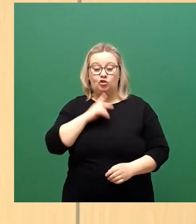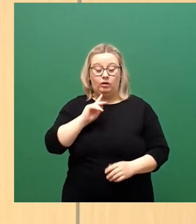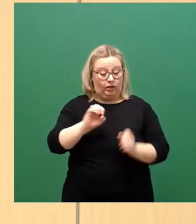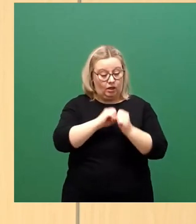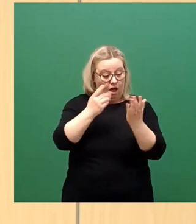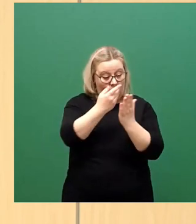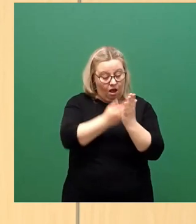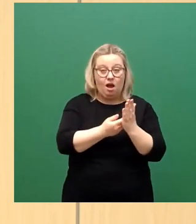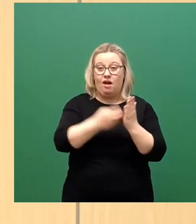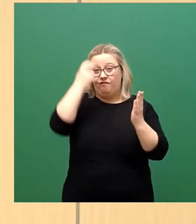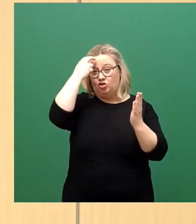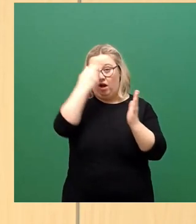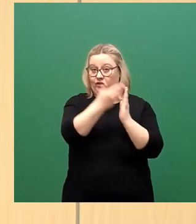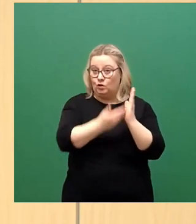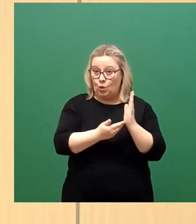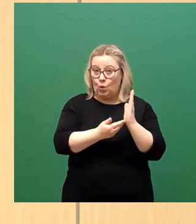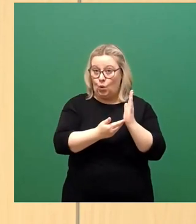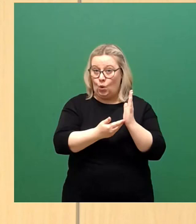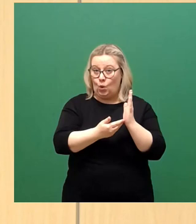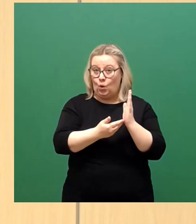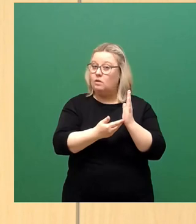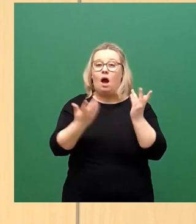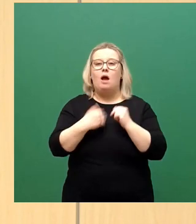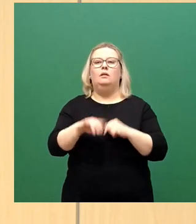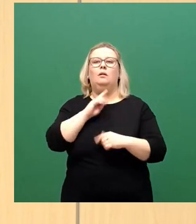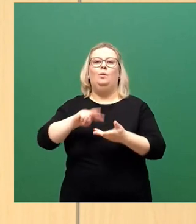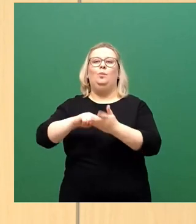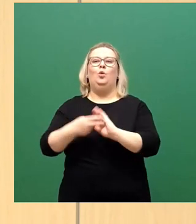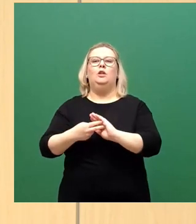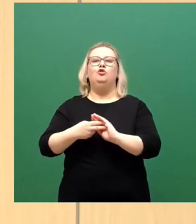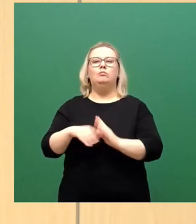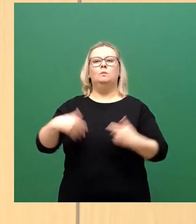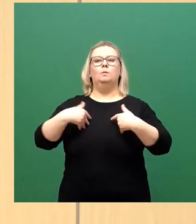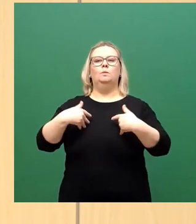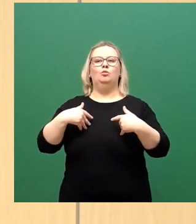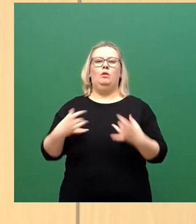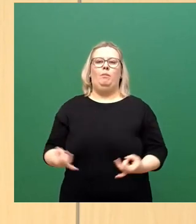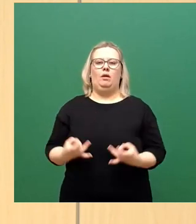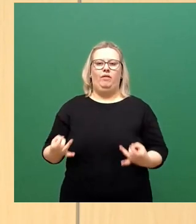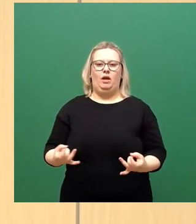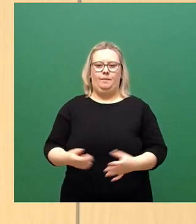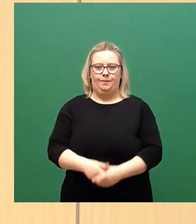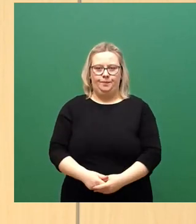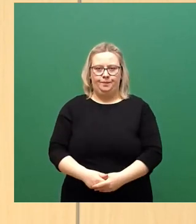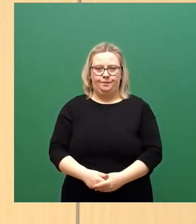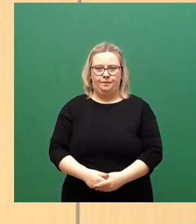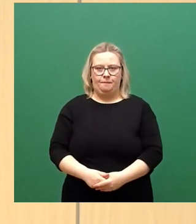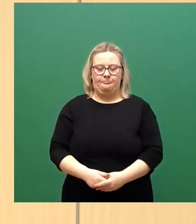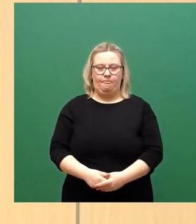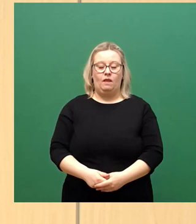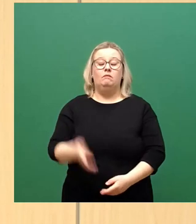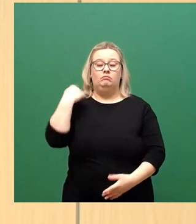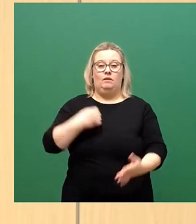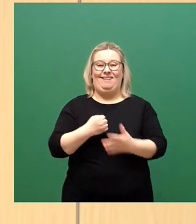Validität, sondern nach politischer Opportunität und Bequemlichkeit wahrzunehmen. Ende August warnten wir